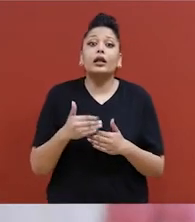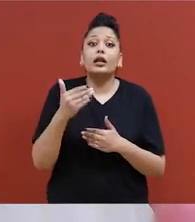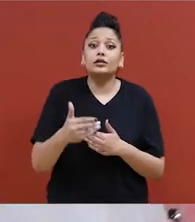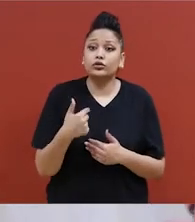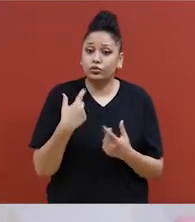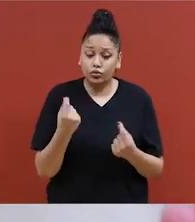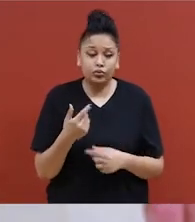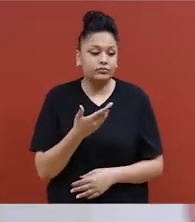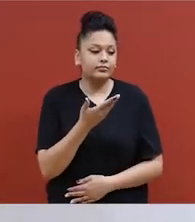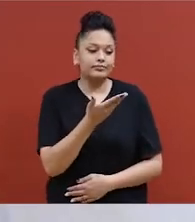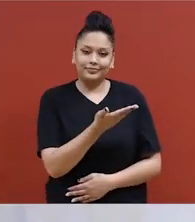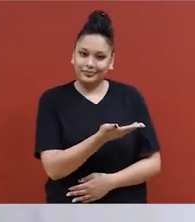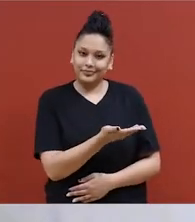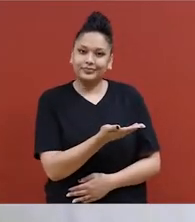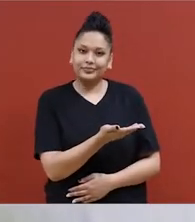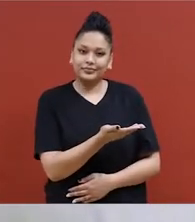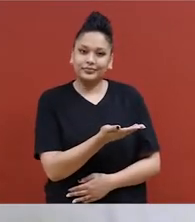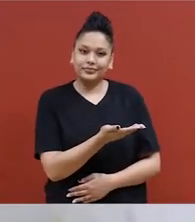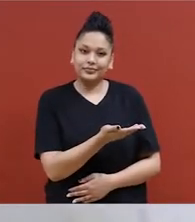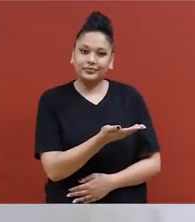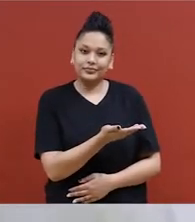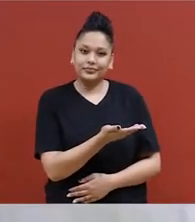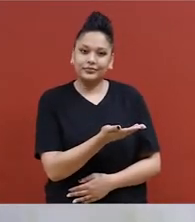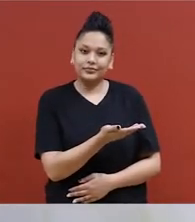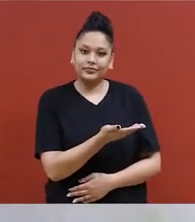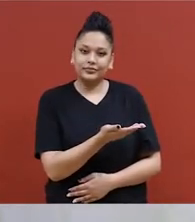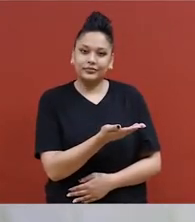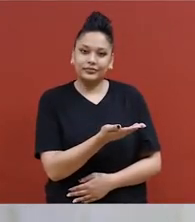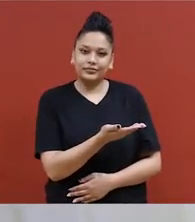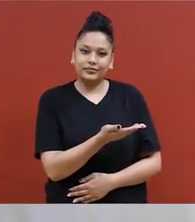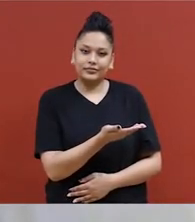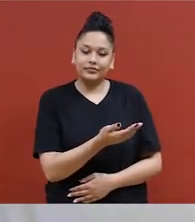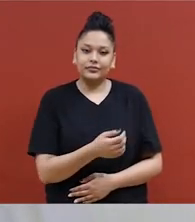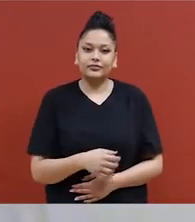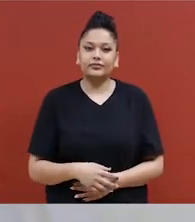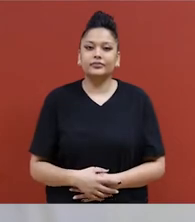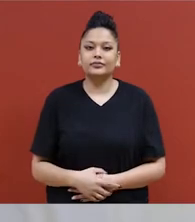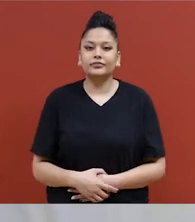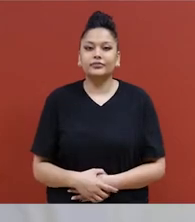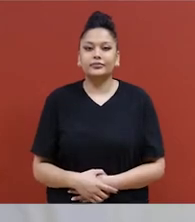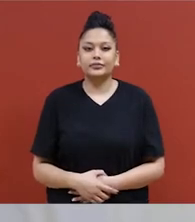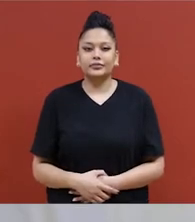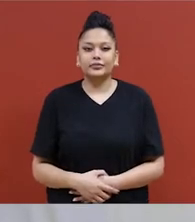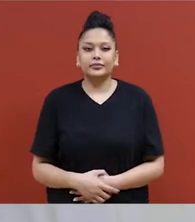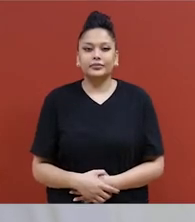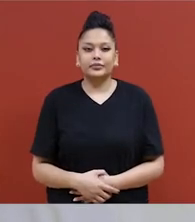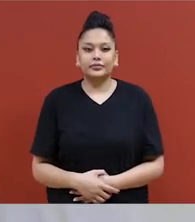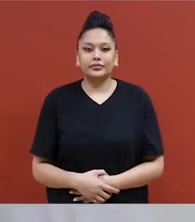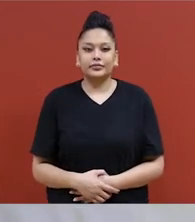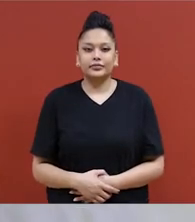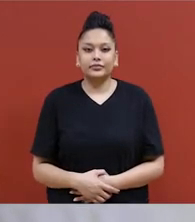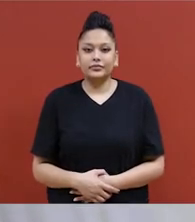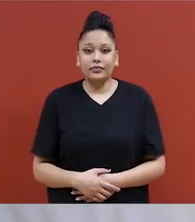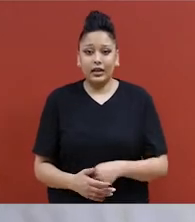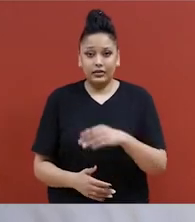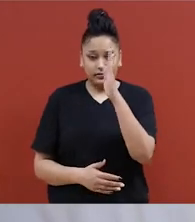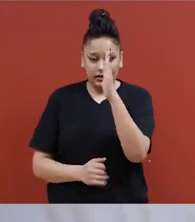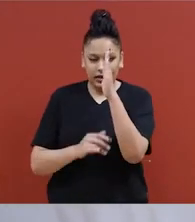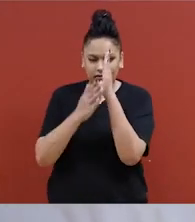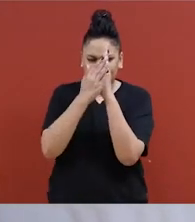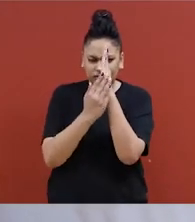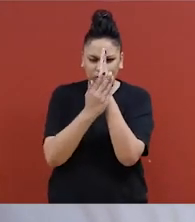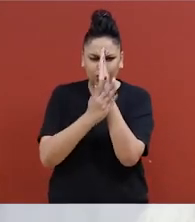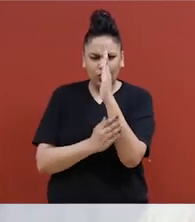Je tiens ma main ouverte. Je replie mon pouce sur ma paume. Mes doigts ont l'air d'avoir été